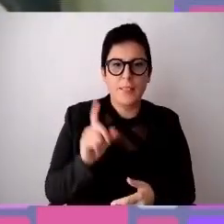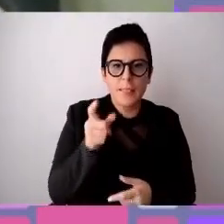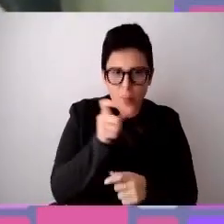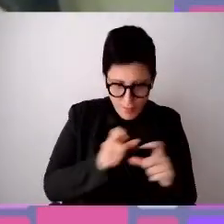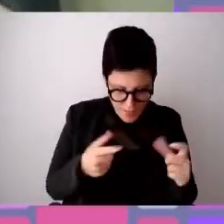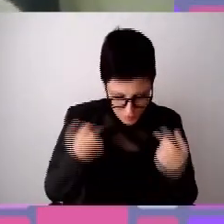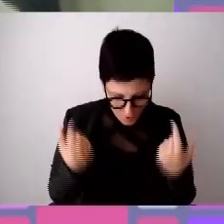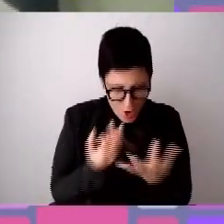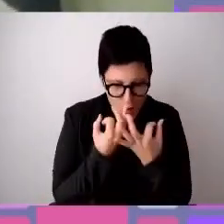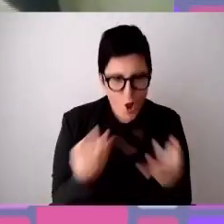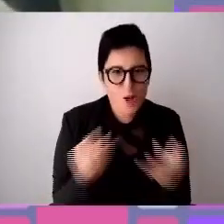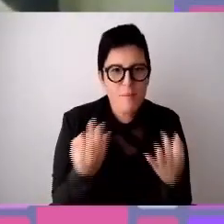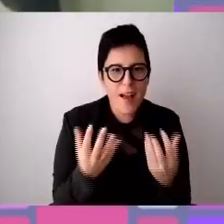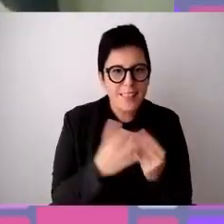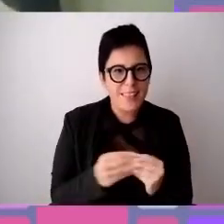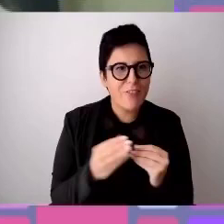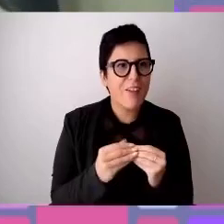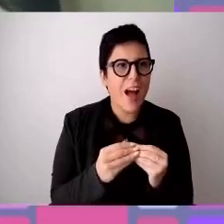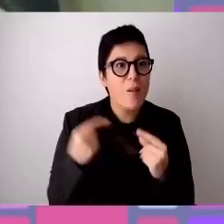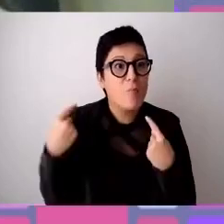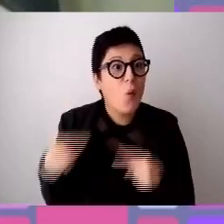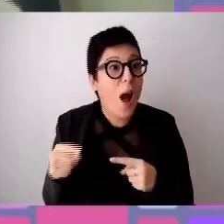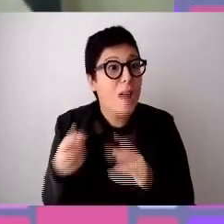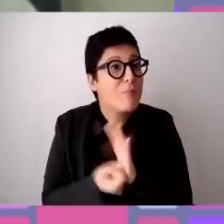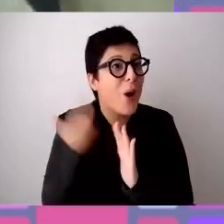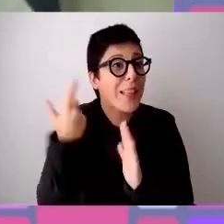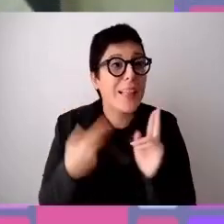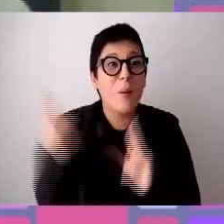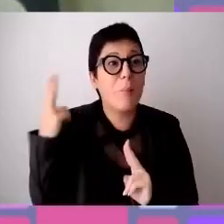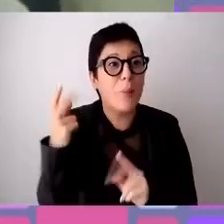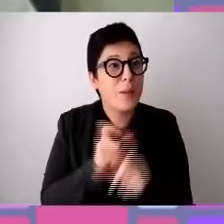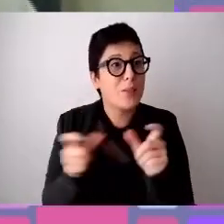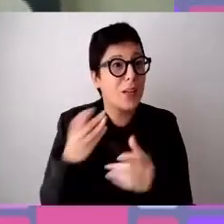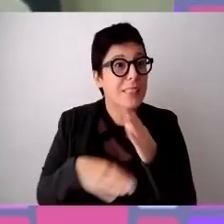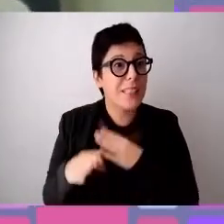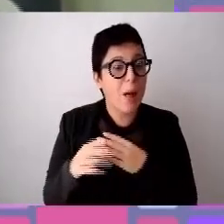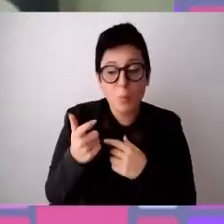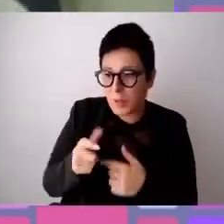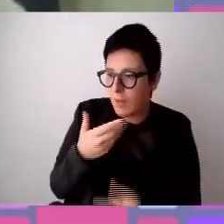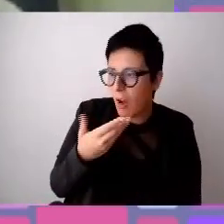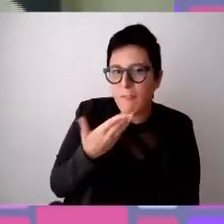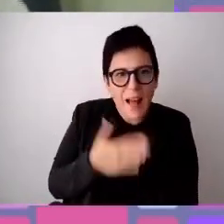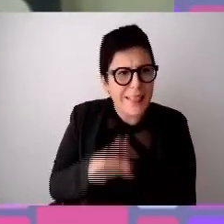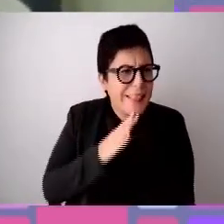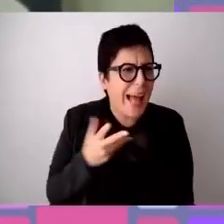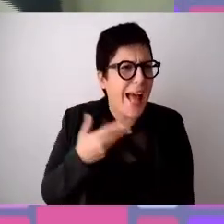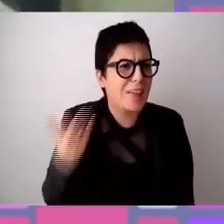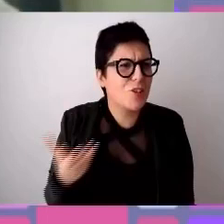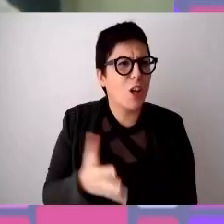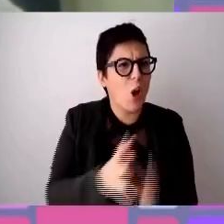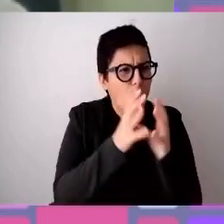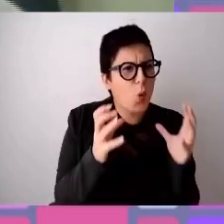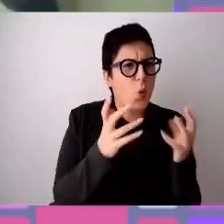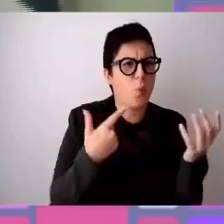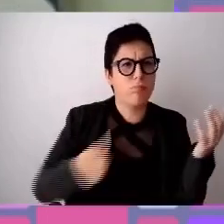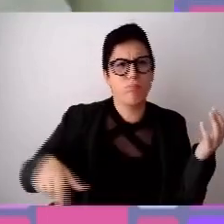moditate, qui è ancora più importante con tutti i vantaggi per la persona e per il gruppo in cui la